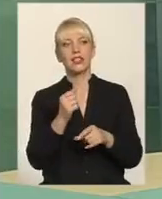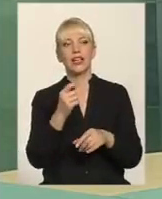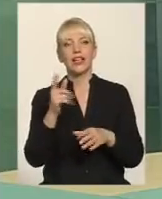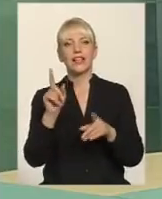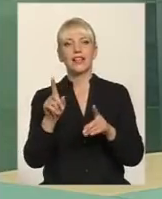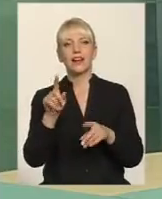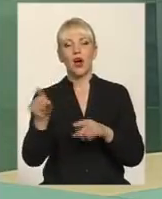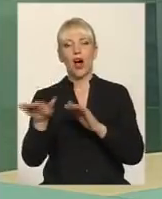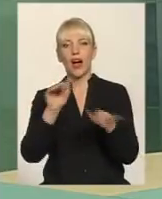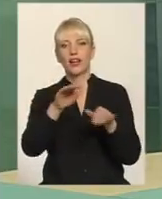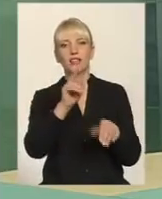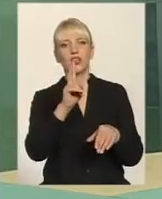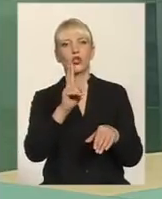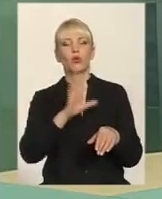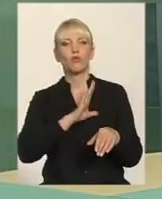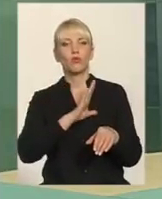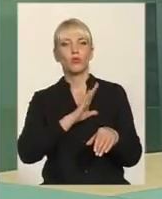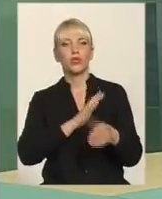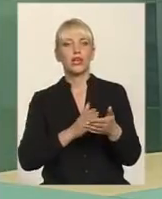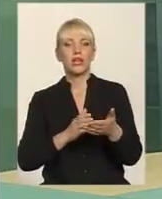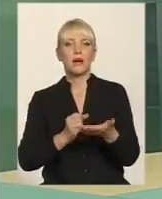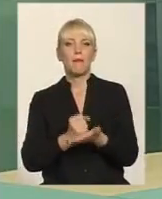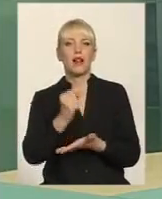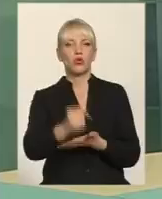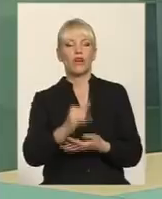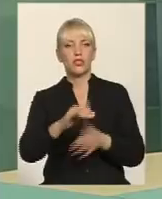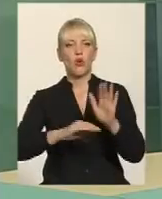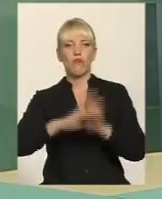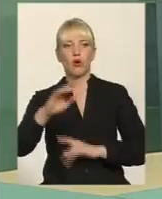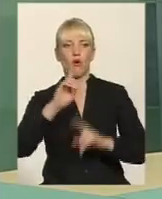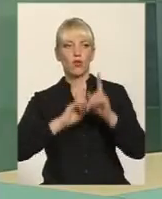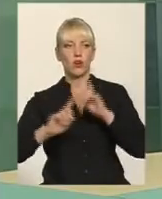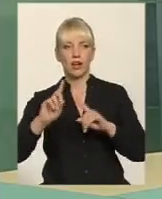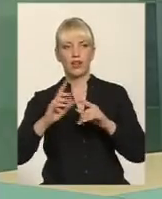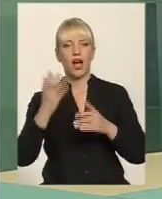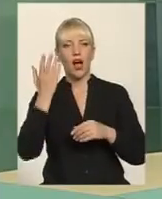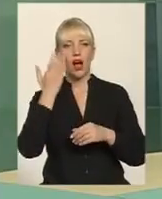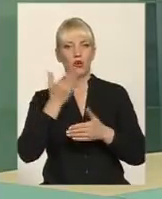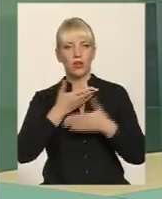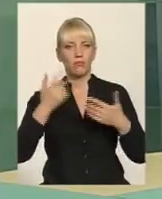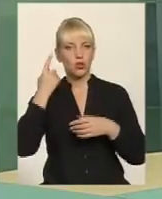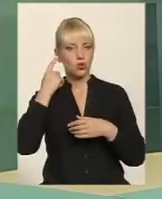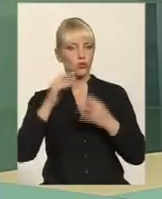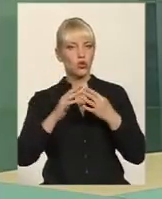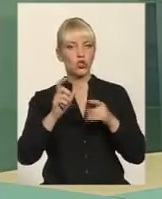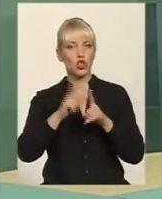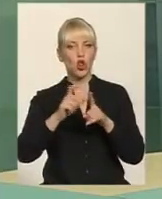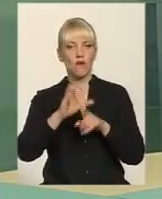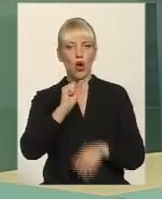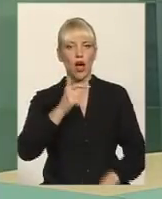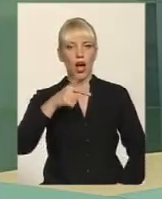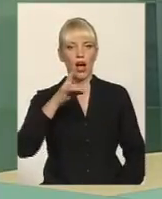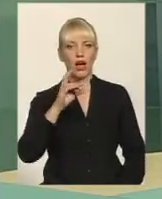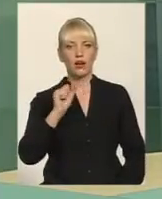орендарі, які балотувалися в Верховну Раду. Сьогодні, на жаль, коли ми чуємо слово аграрії, то, на жаль,